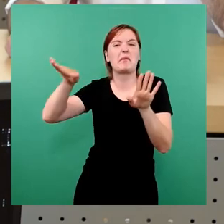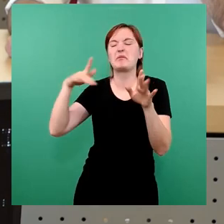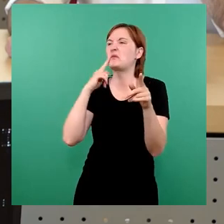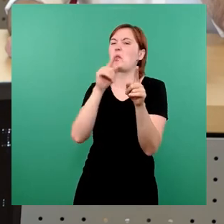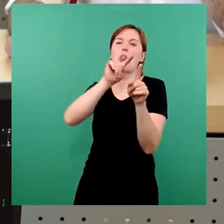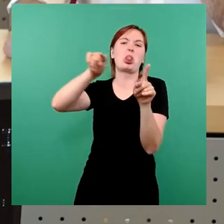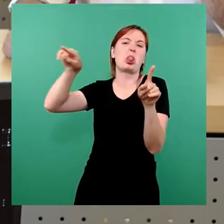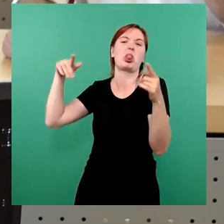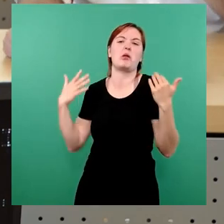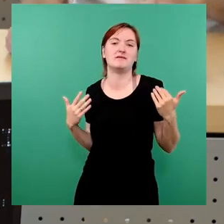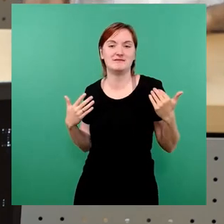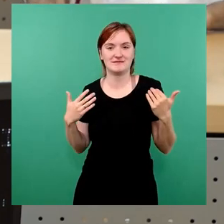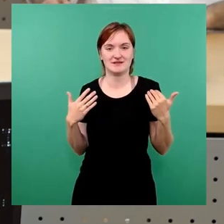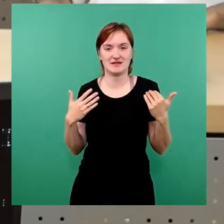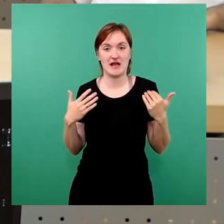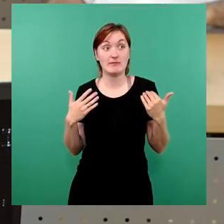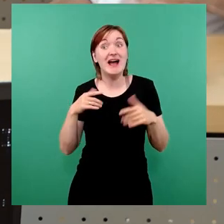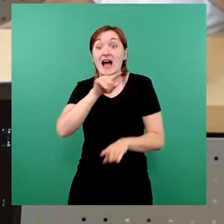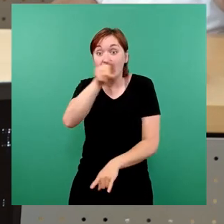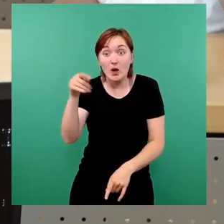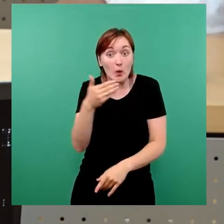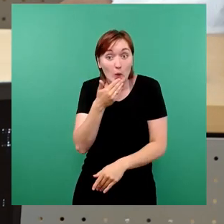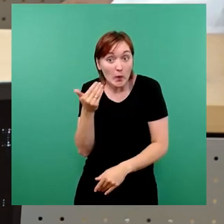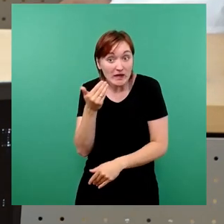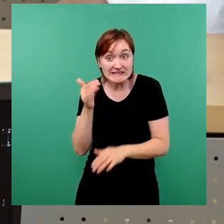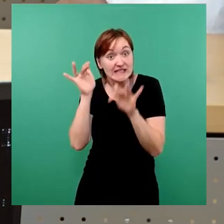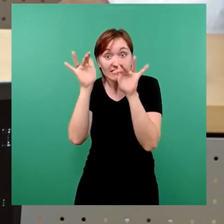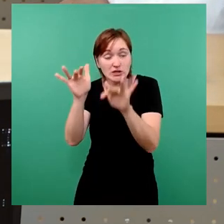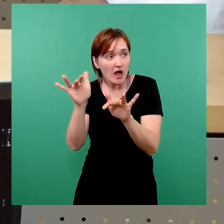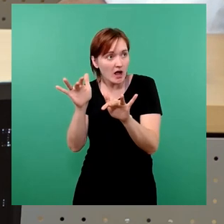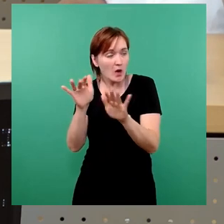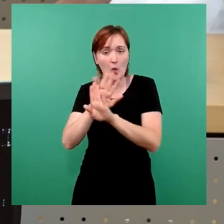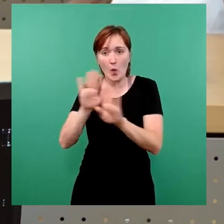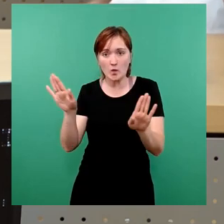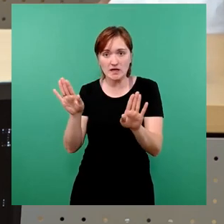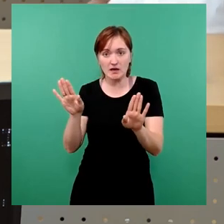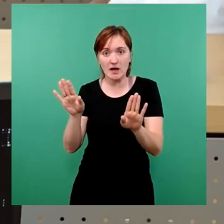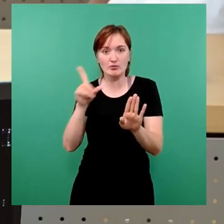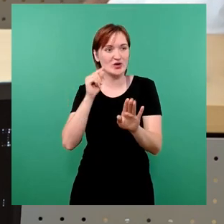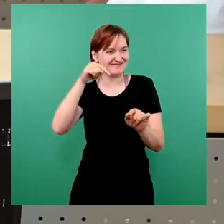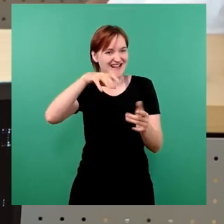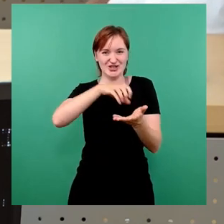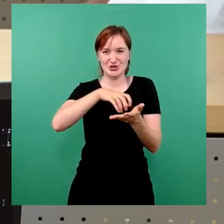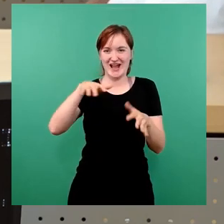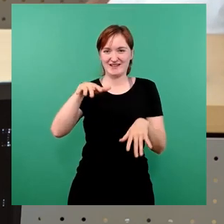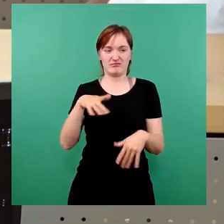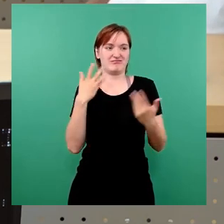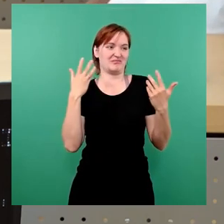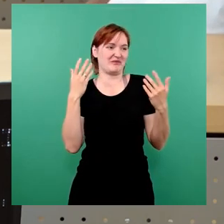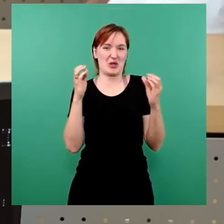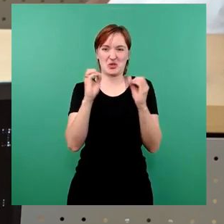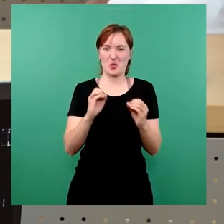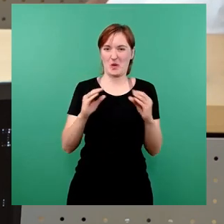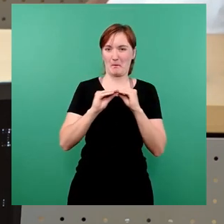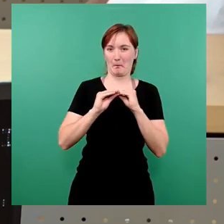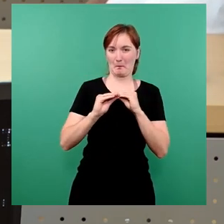Also ohne die, ohne die, na ja, na klar, ohne die sähe es in dieser Stadt ganz, ganz trübe aus. Und ich sage